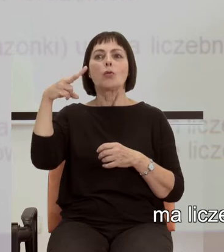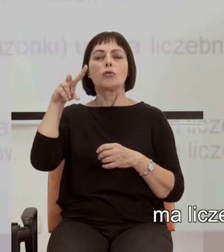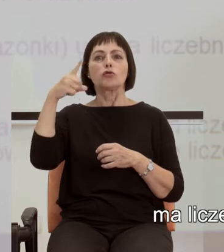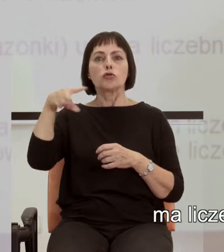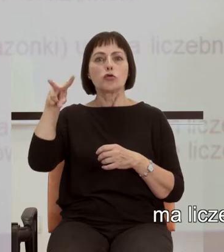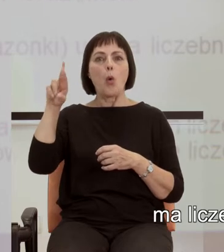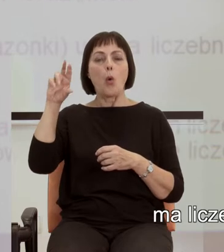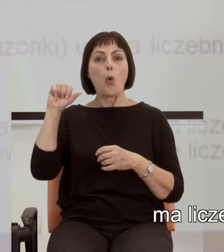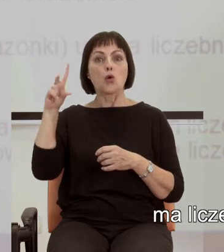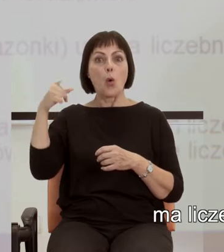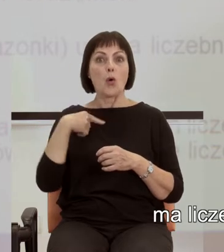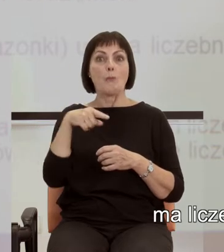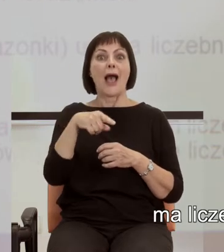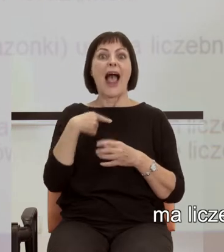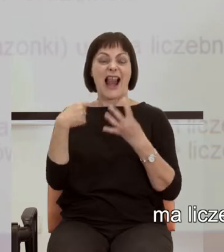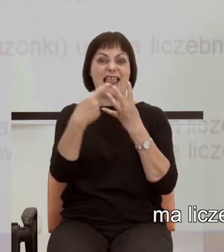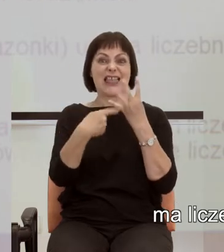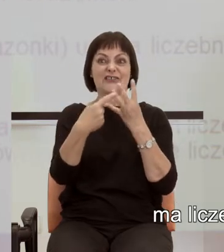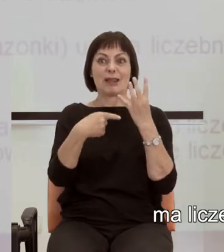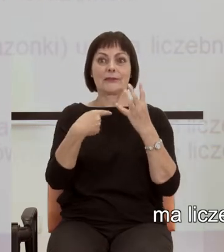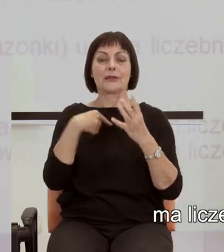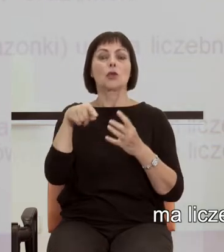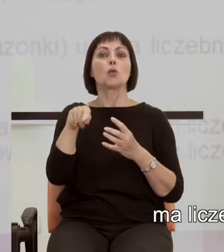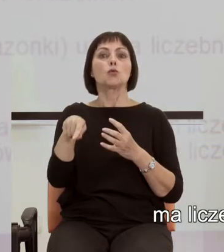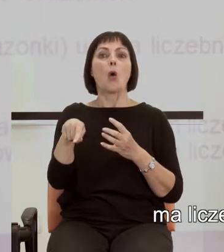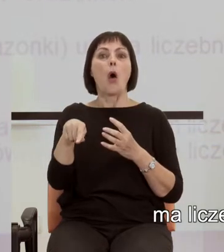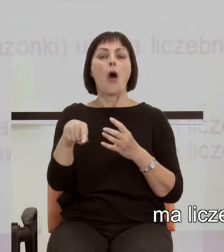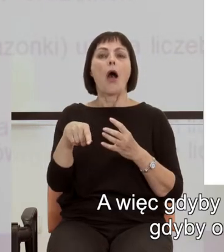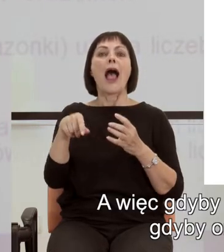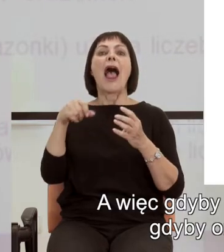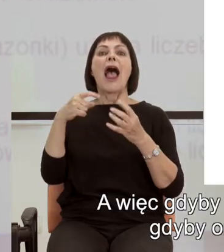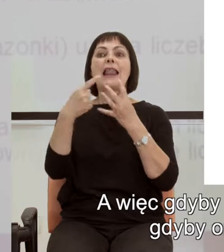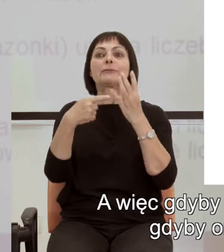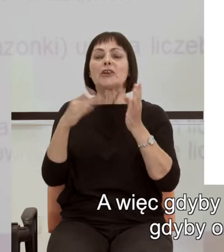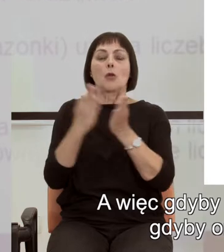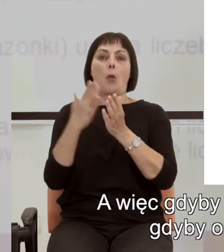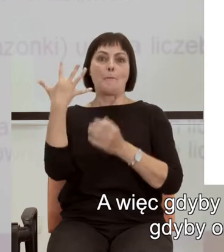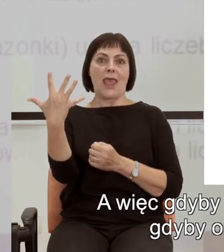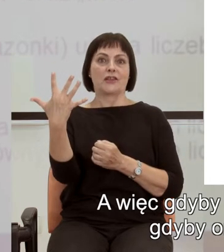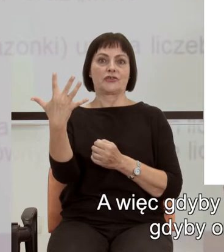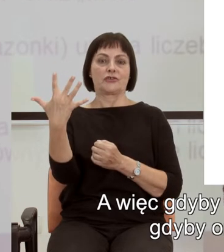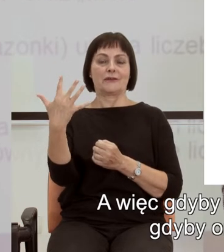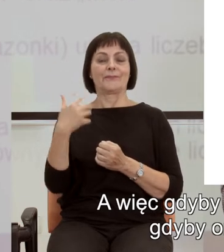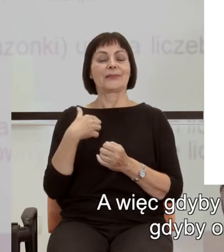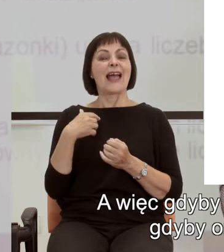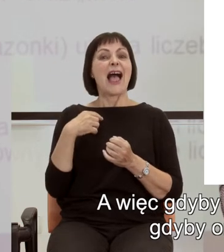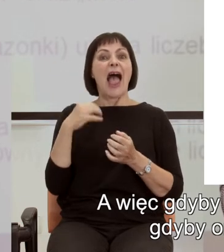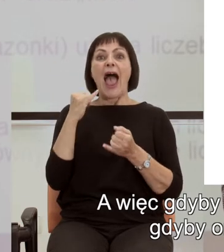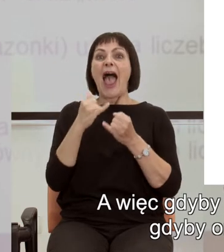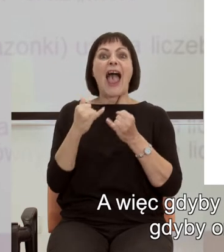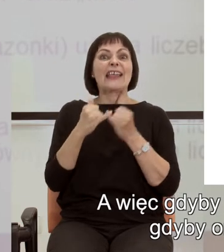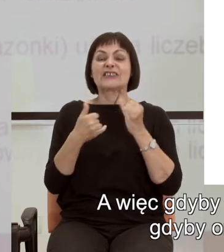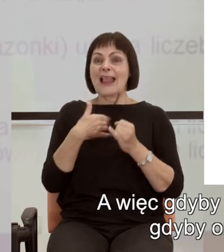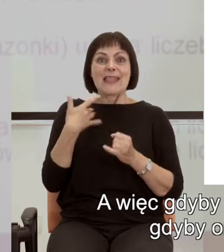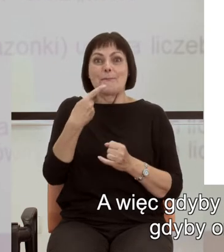liczebniki sięgające swoim zakresem do pięć. A więc, gdyby nie było czegoś takiego jak zmysł